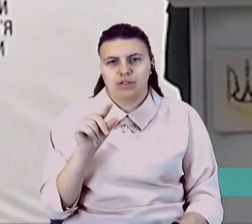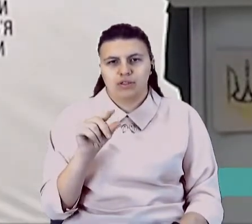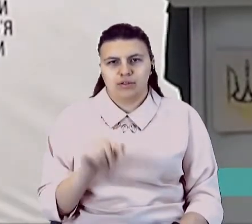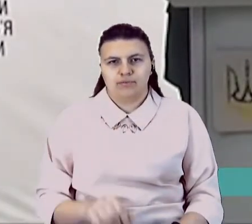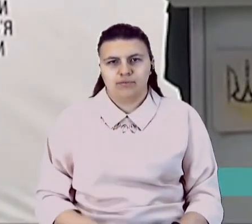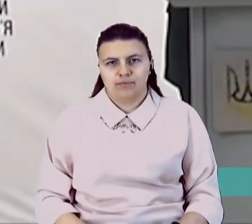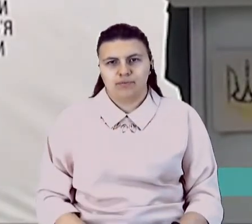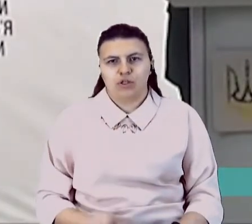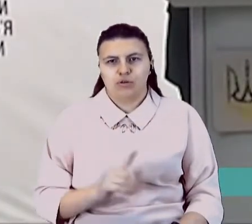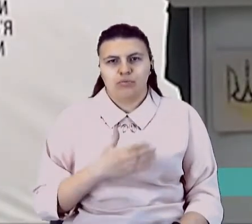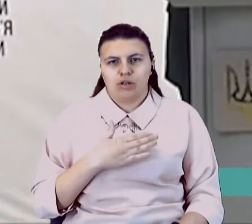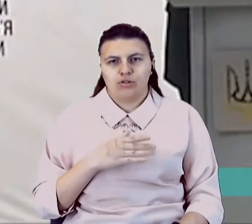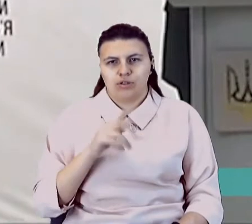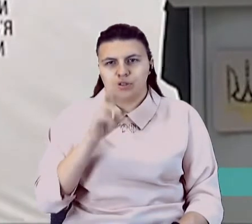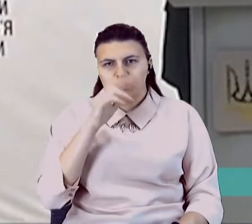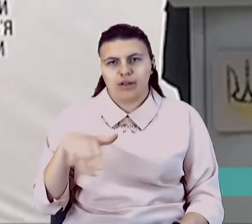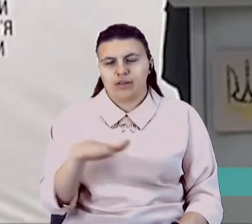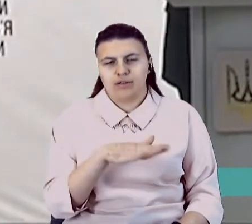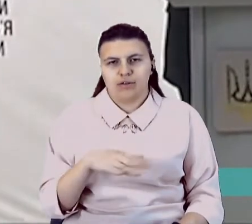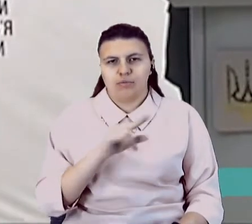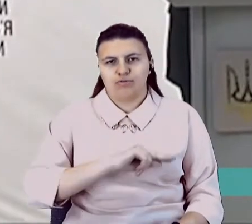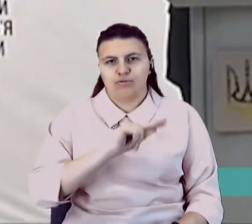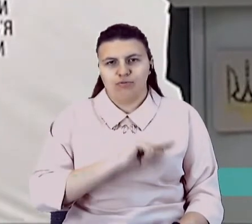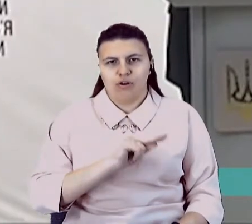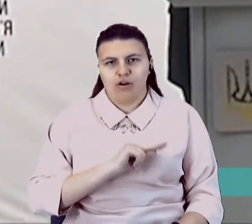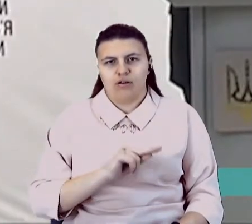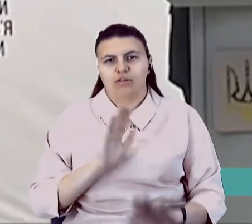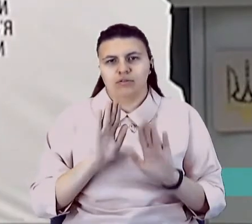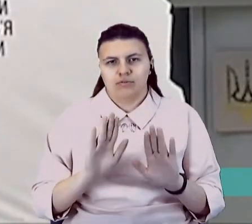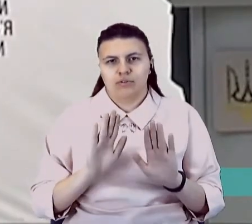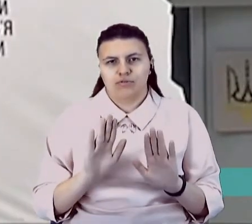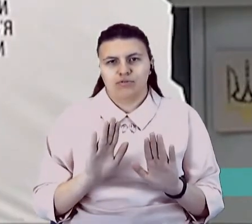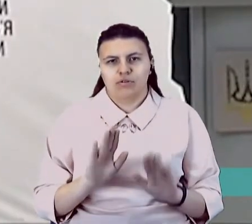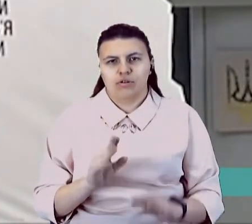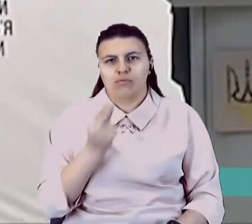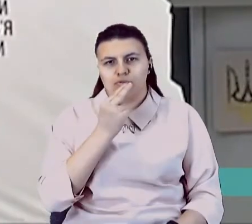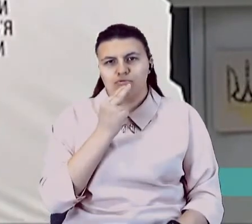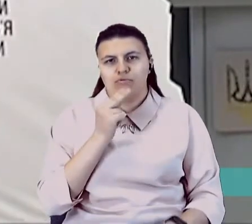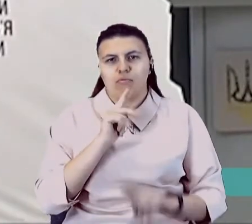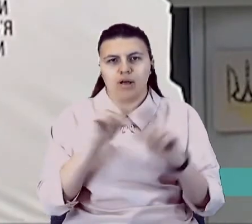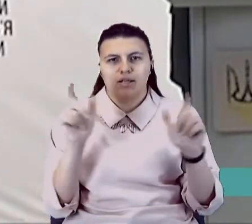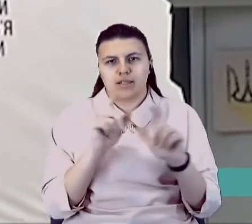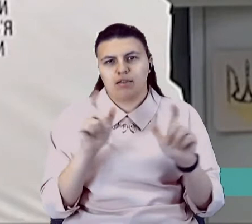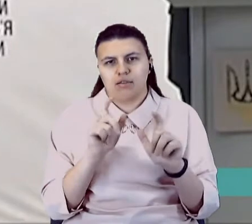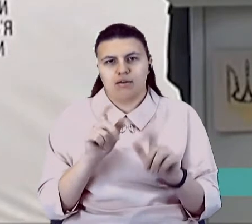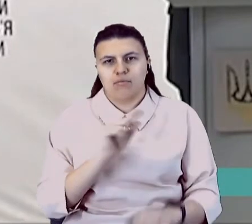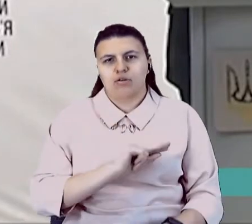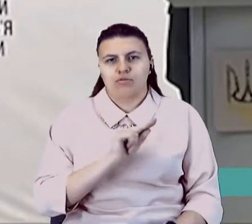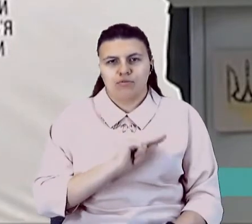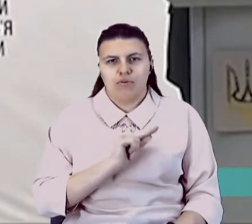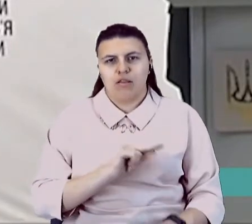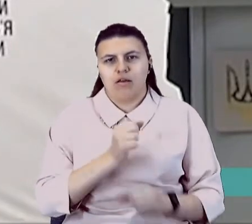щоб в нашій країні працювали виключно продуктові магазини, працювали аптеки,